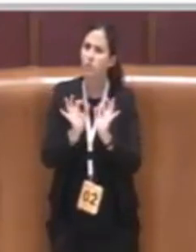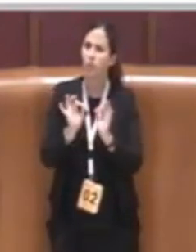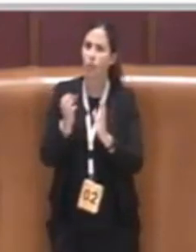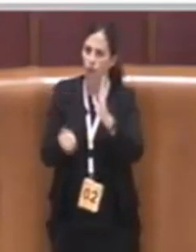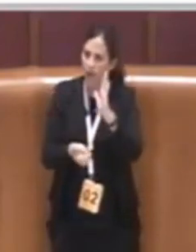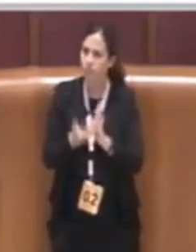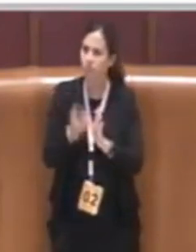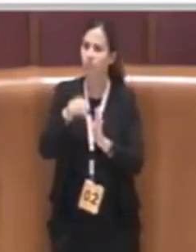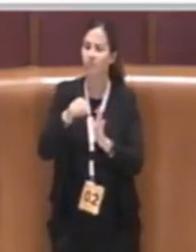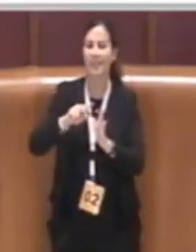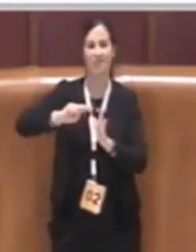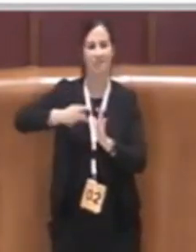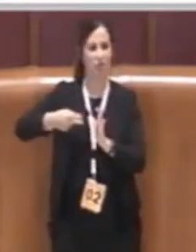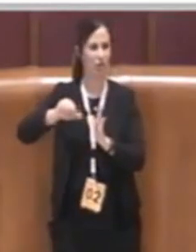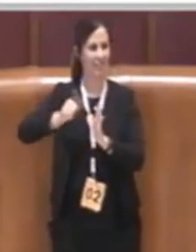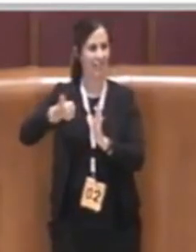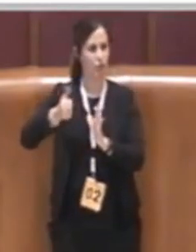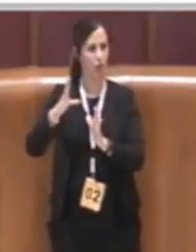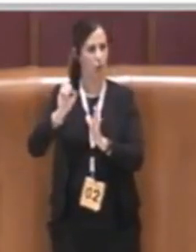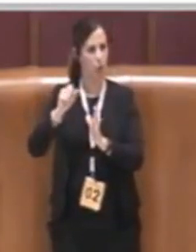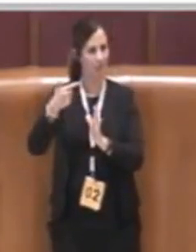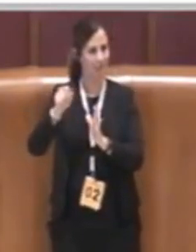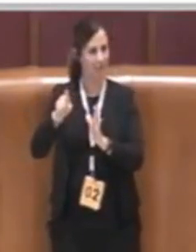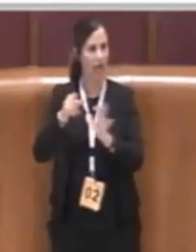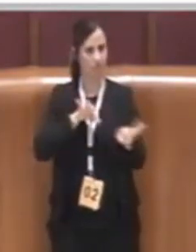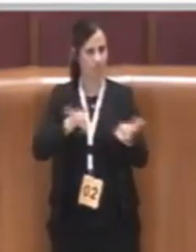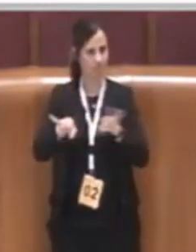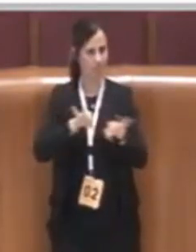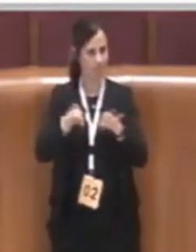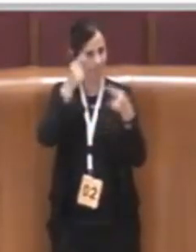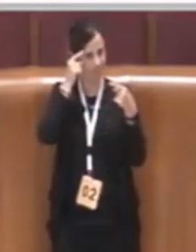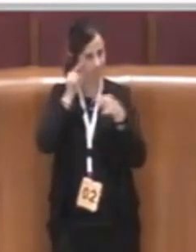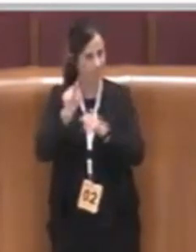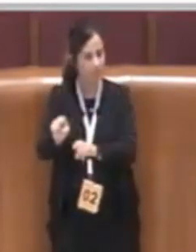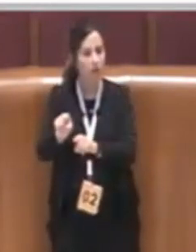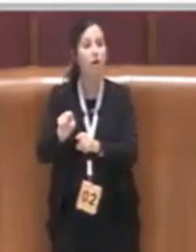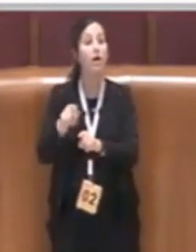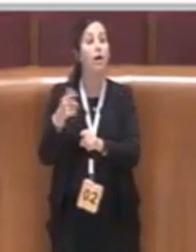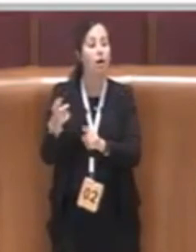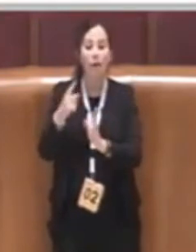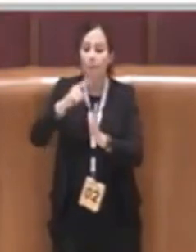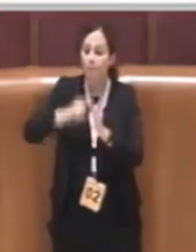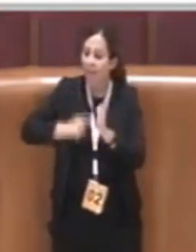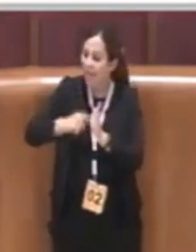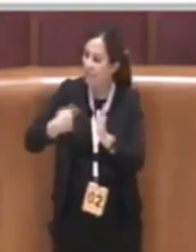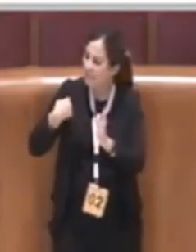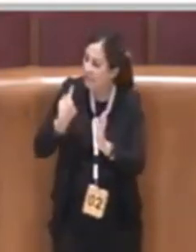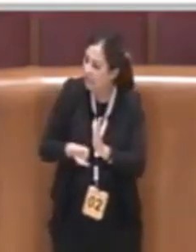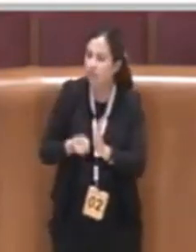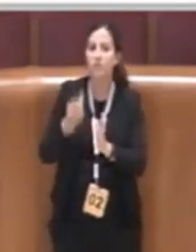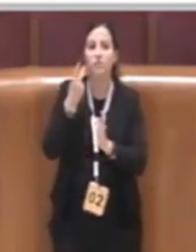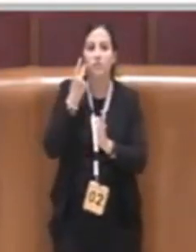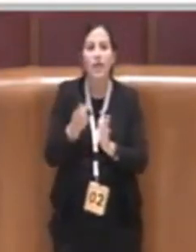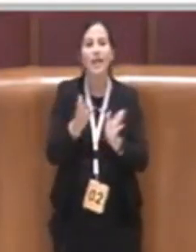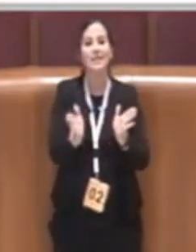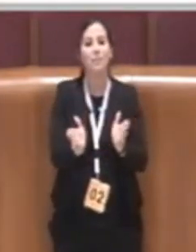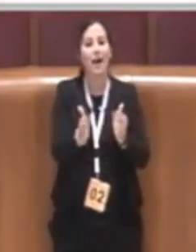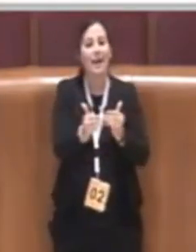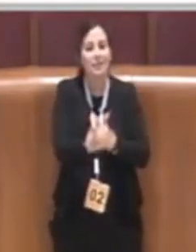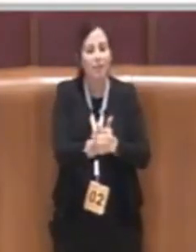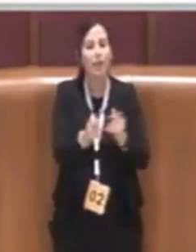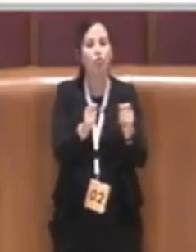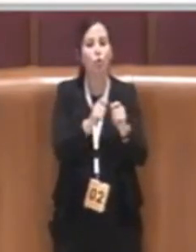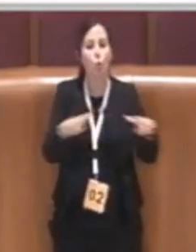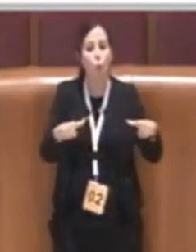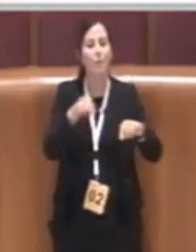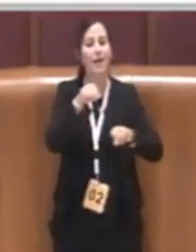direttore Botta che ha visto lavorare insieme già in questi mesi il Dipartimento urbanistica con il Dipartimento patrimonio e